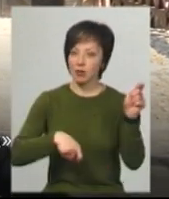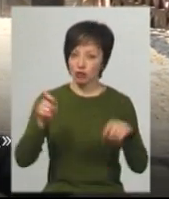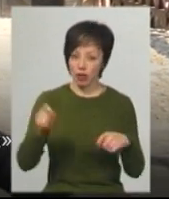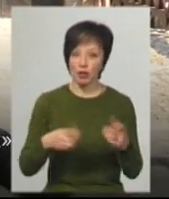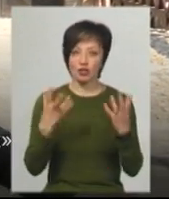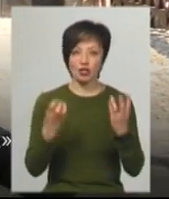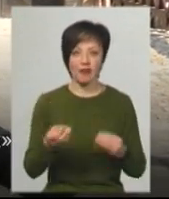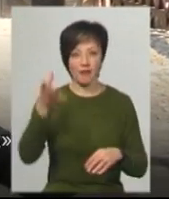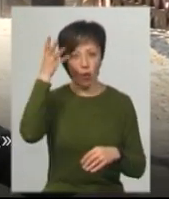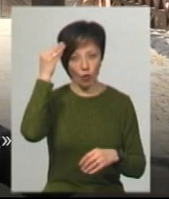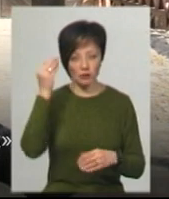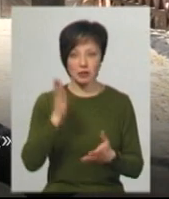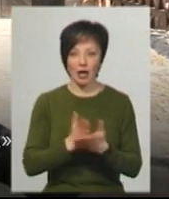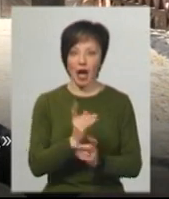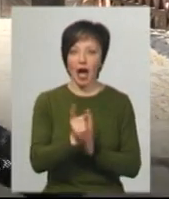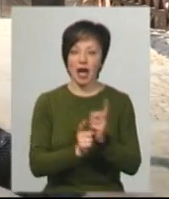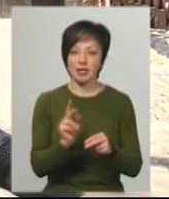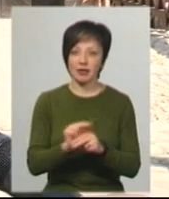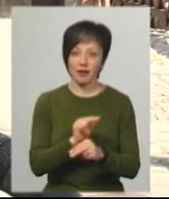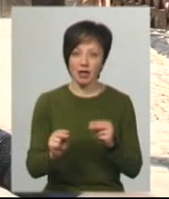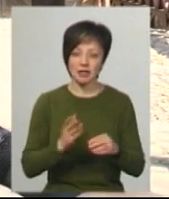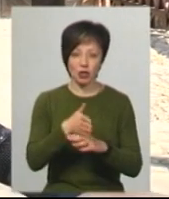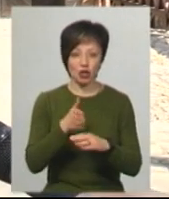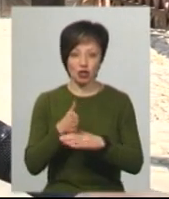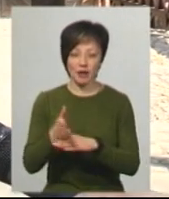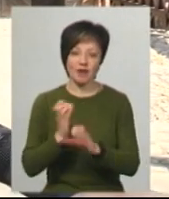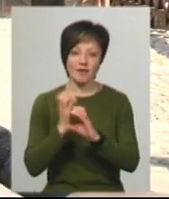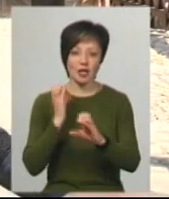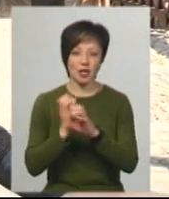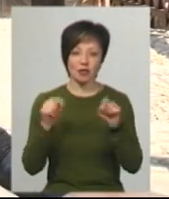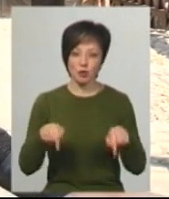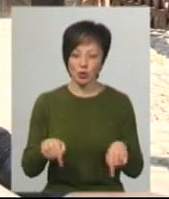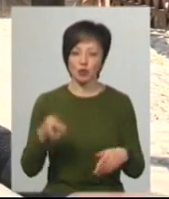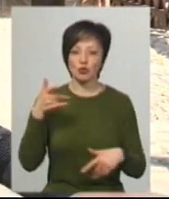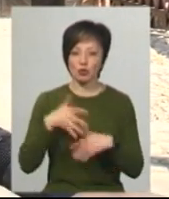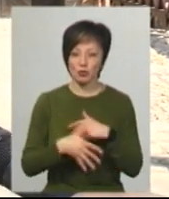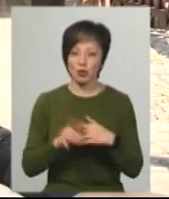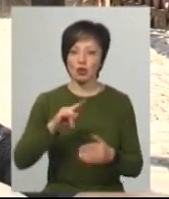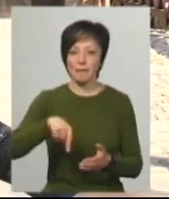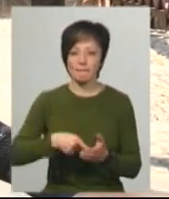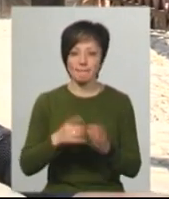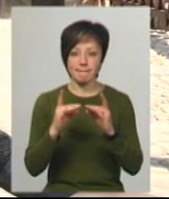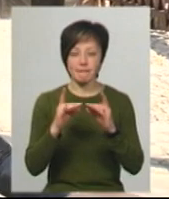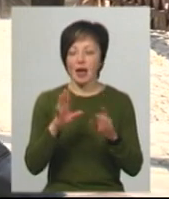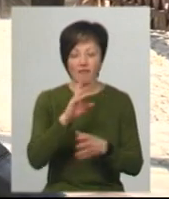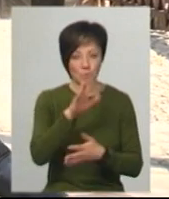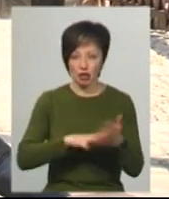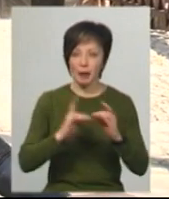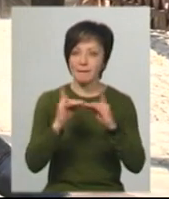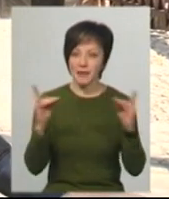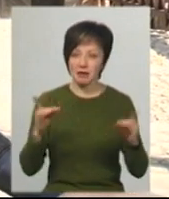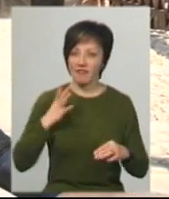а ще враховуючи, що йде реставрація і заїжджають вантажівки сюди, зрозуміло, що міст повинен витримати всі